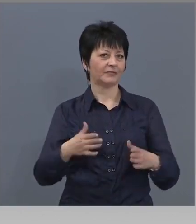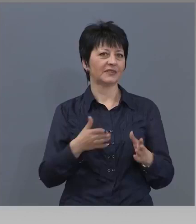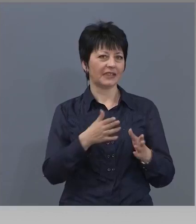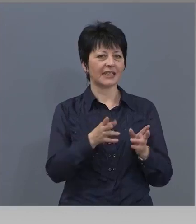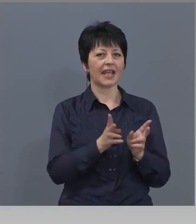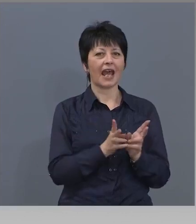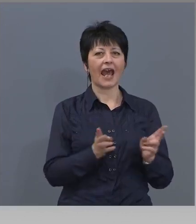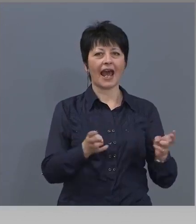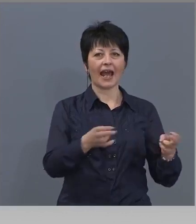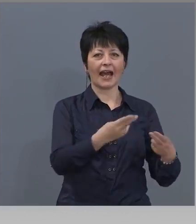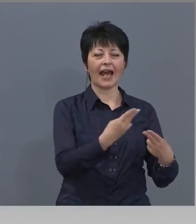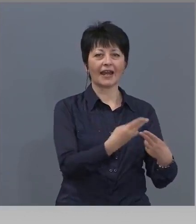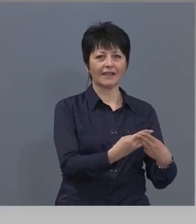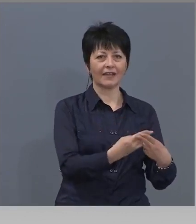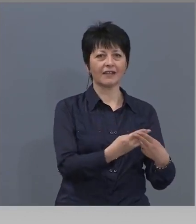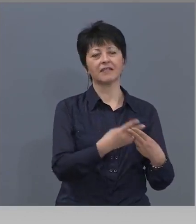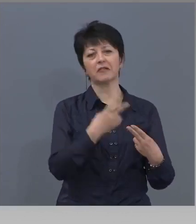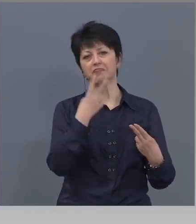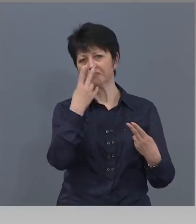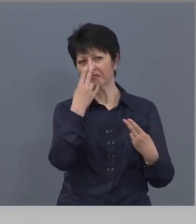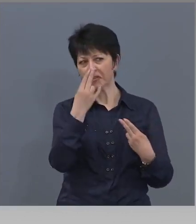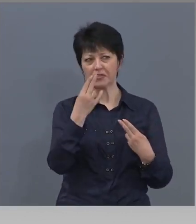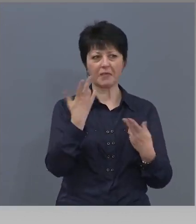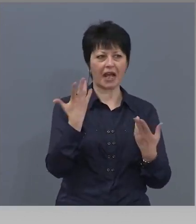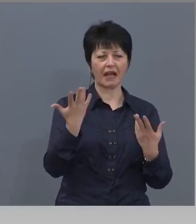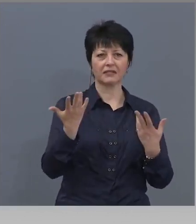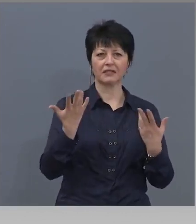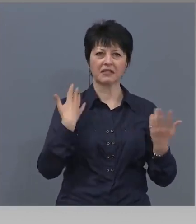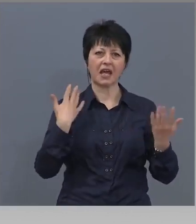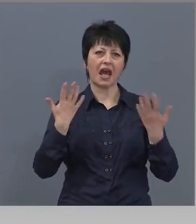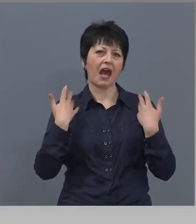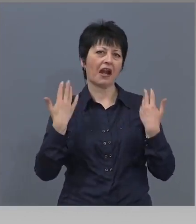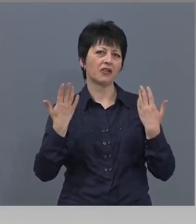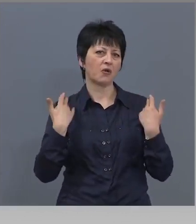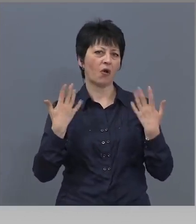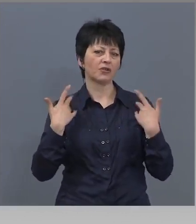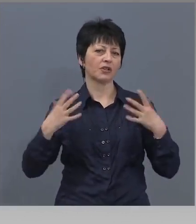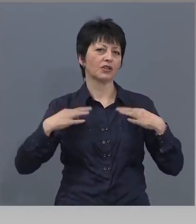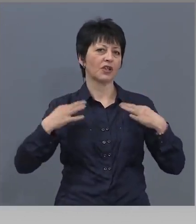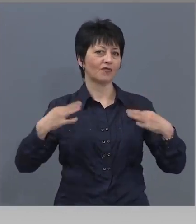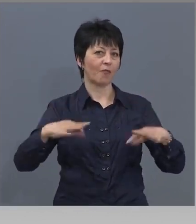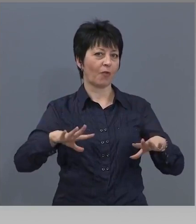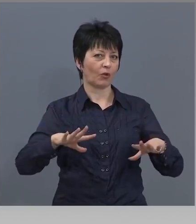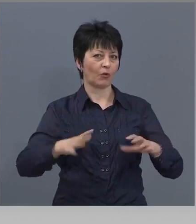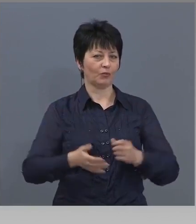Виждат се поличици, разхождат свободно, защото полицейските служители са ангажирани с друго.